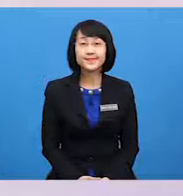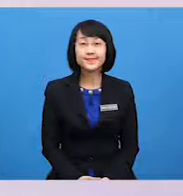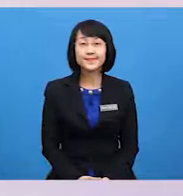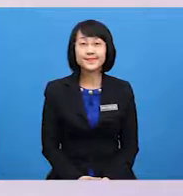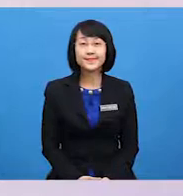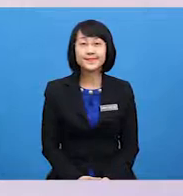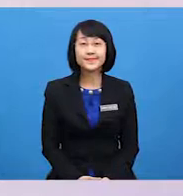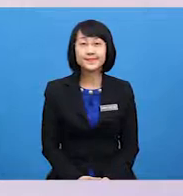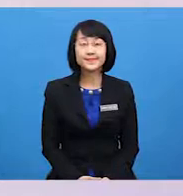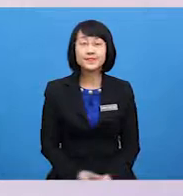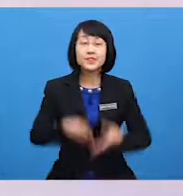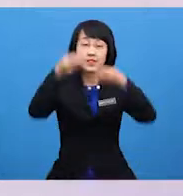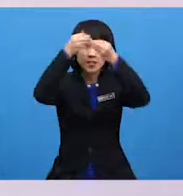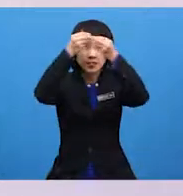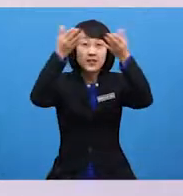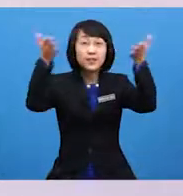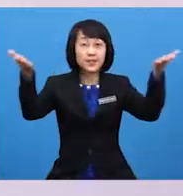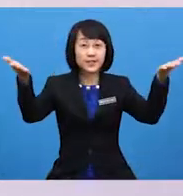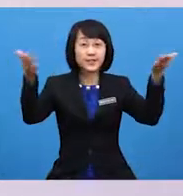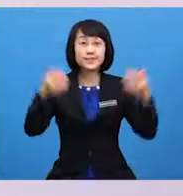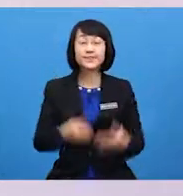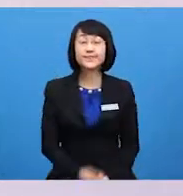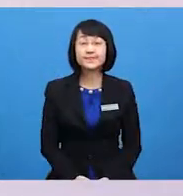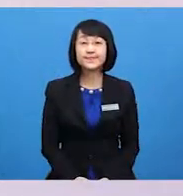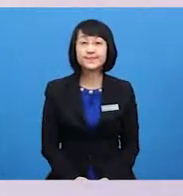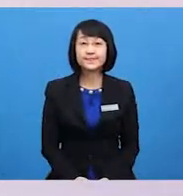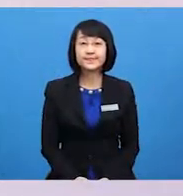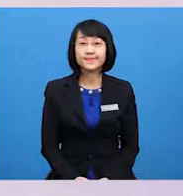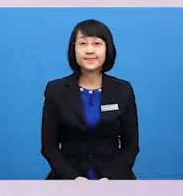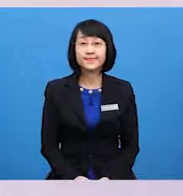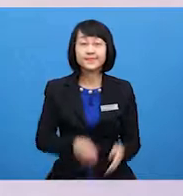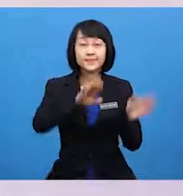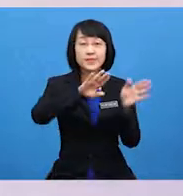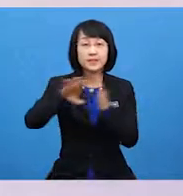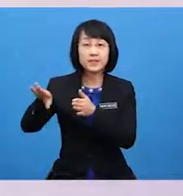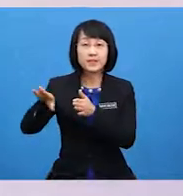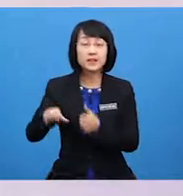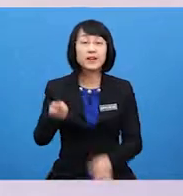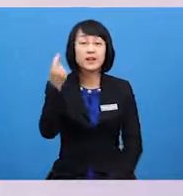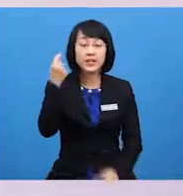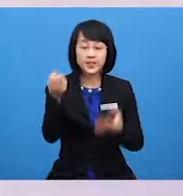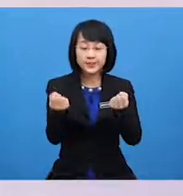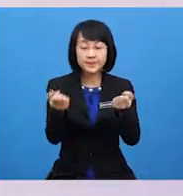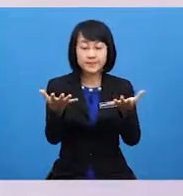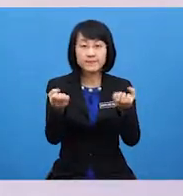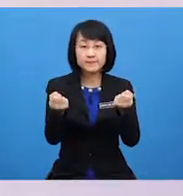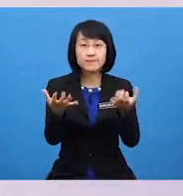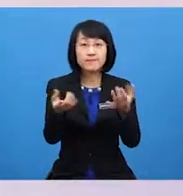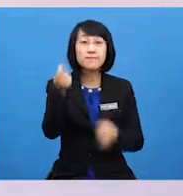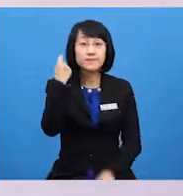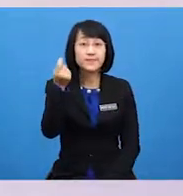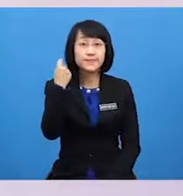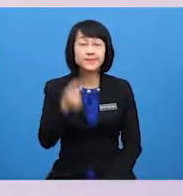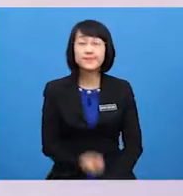For your information, apart from the open and handheld skills activity